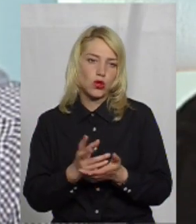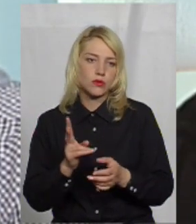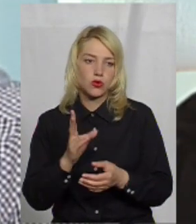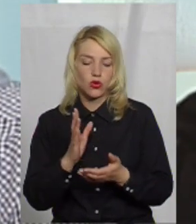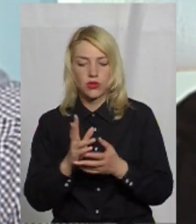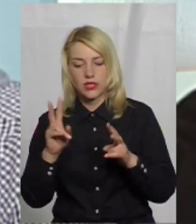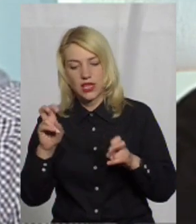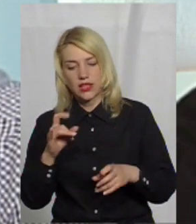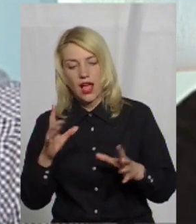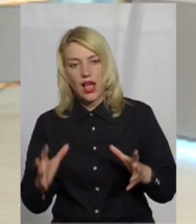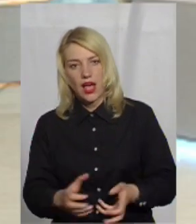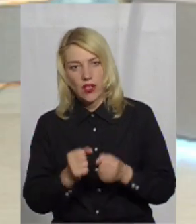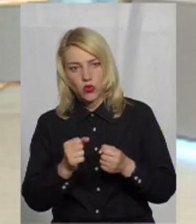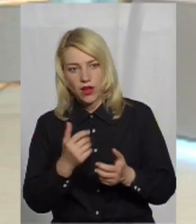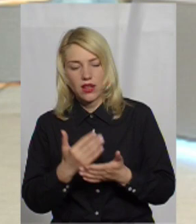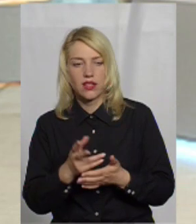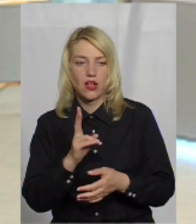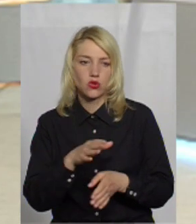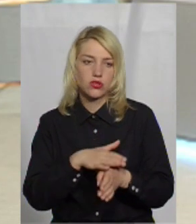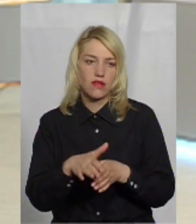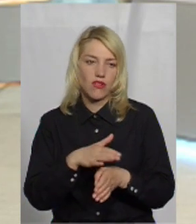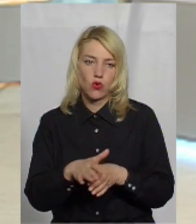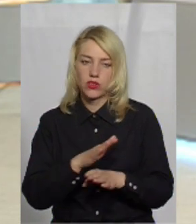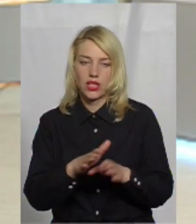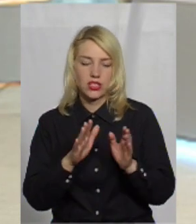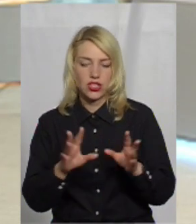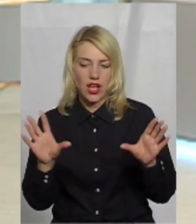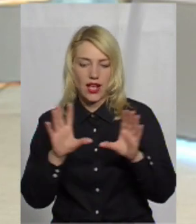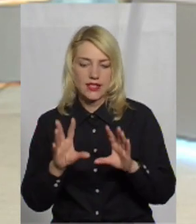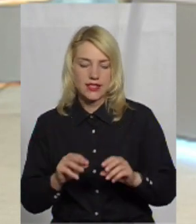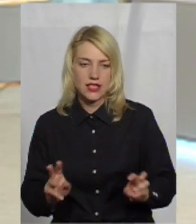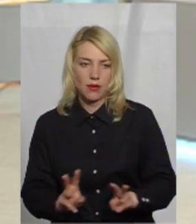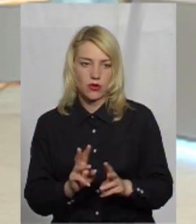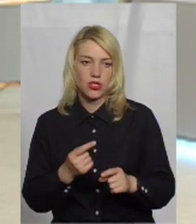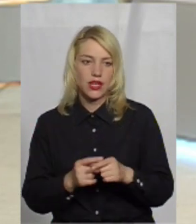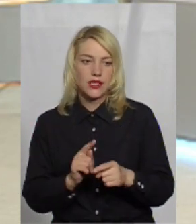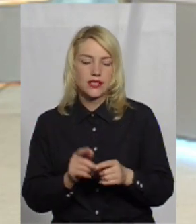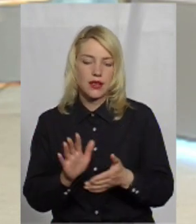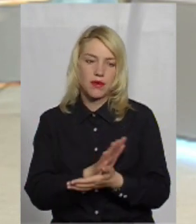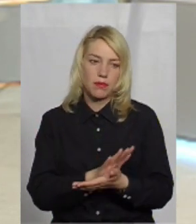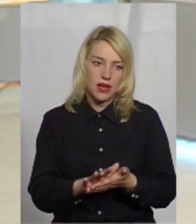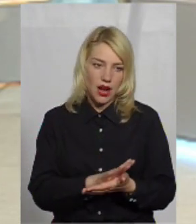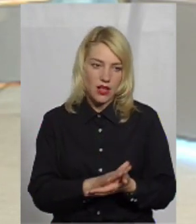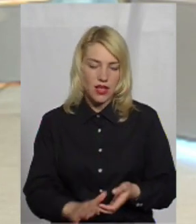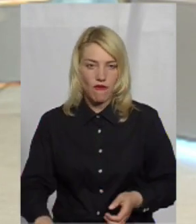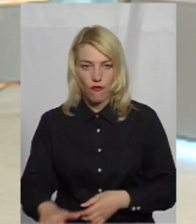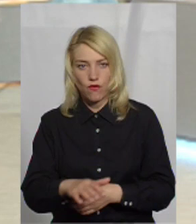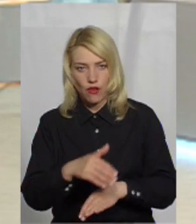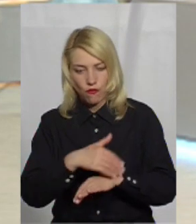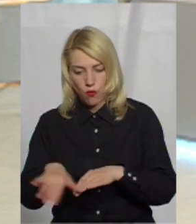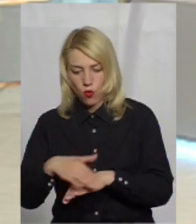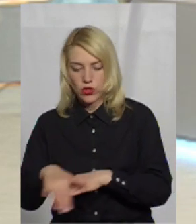статус рятувальної, а хтось виконує функції не лише згасіння пожеж. Це і вивіз мусору, це і прибирання вулиць,